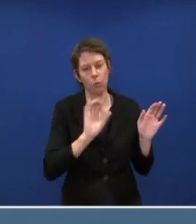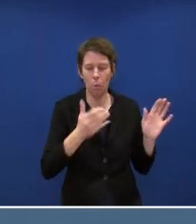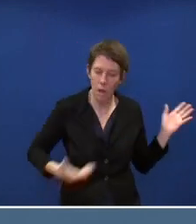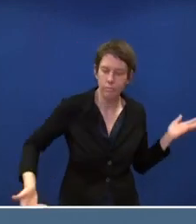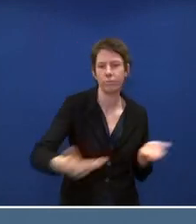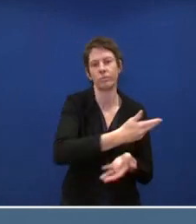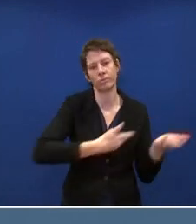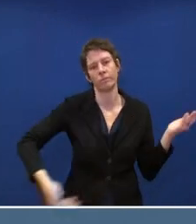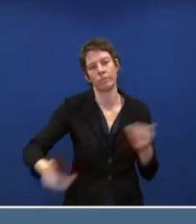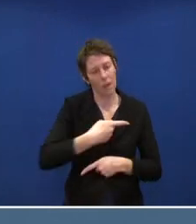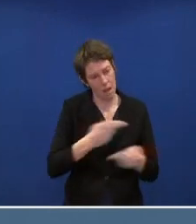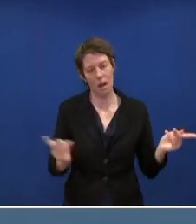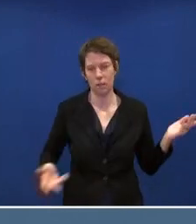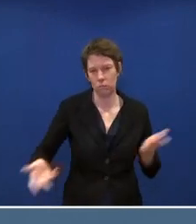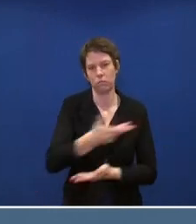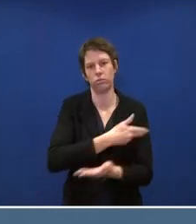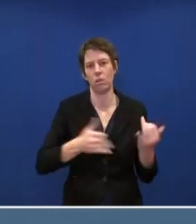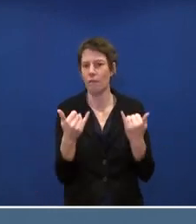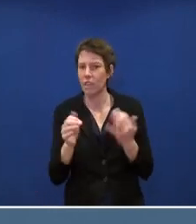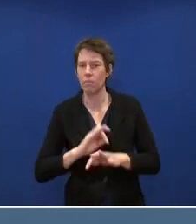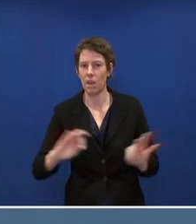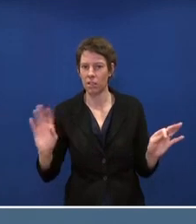ausgetauscht und sich auch gegenseitig vergewissert,